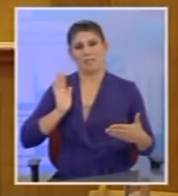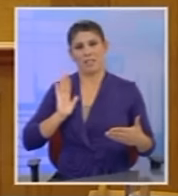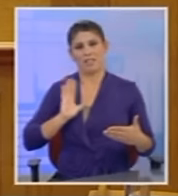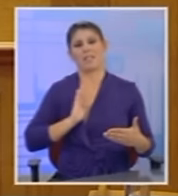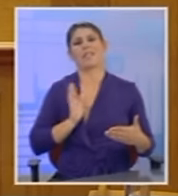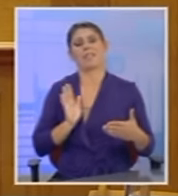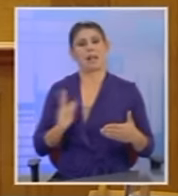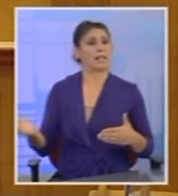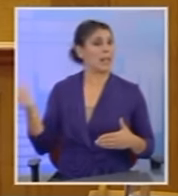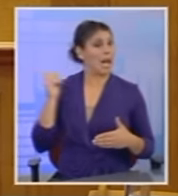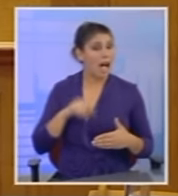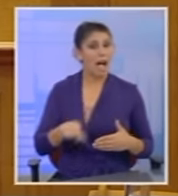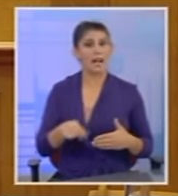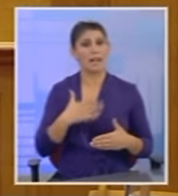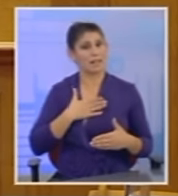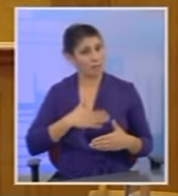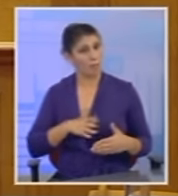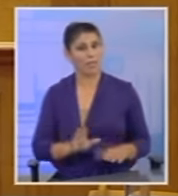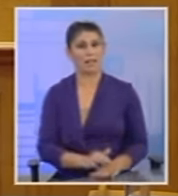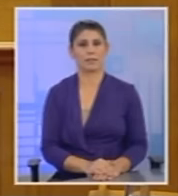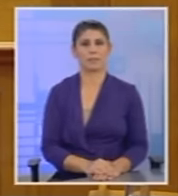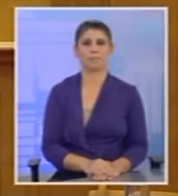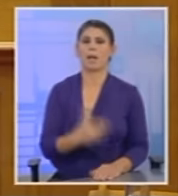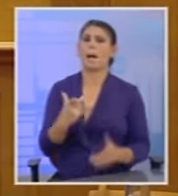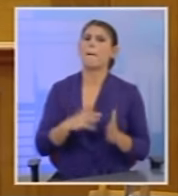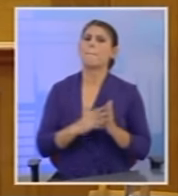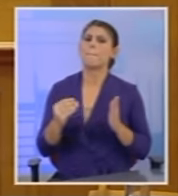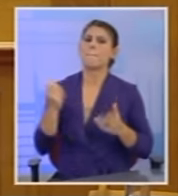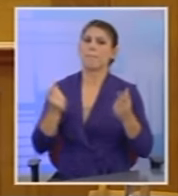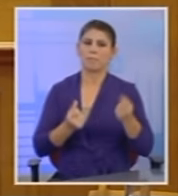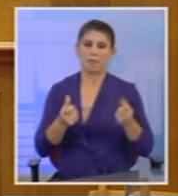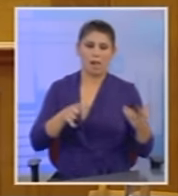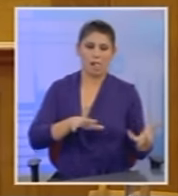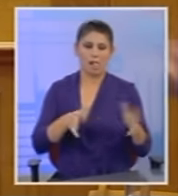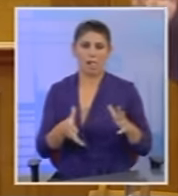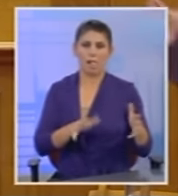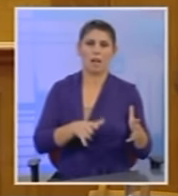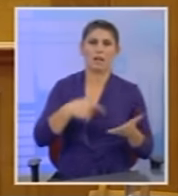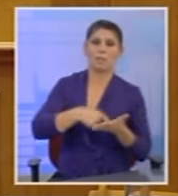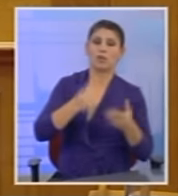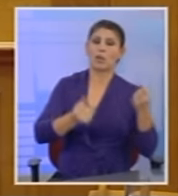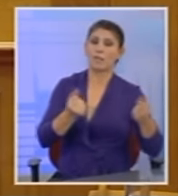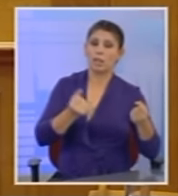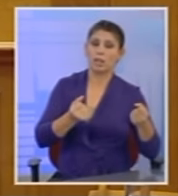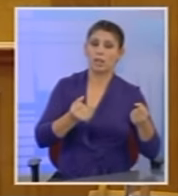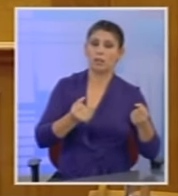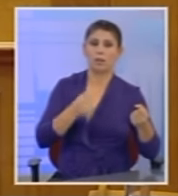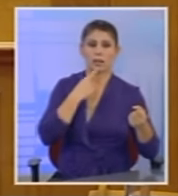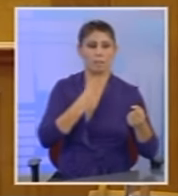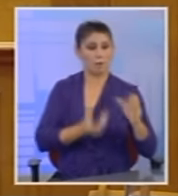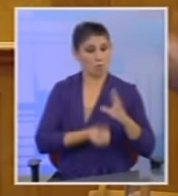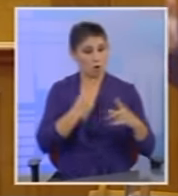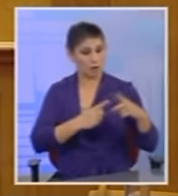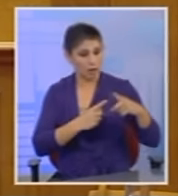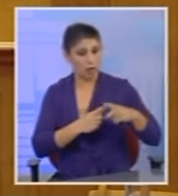επιθυμείτε. Άλλα είναι τα οποία επιθυμείτε. Για τα τέλη κυκλοφορίας ξανά αφαιρεγκαιότητα. Λέγατε ότι τα αυτοκίνητα τα οποία δεν ρυπένουν, τα καινούργιας